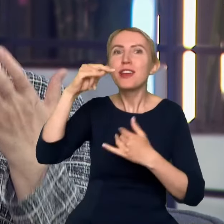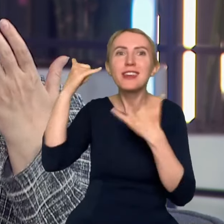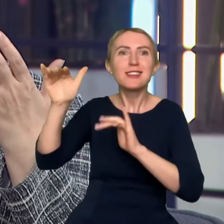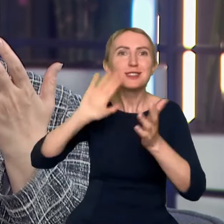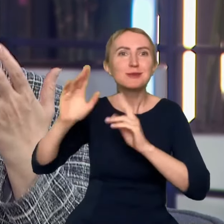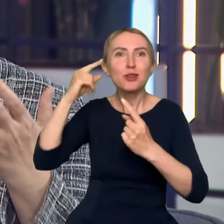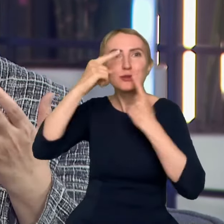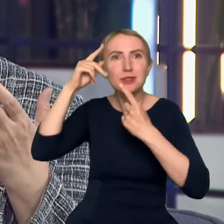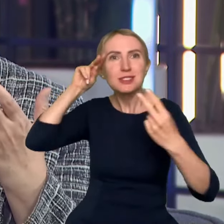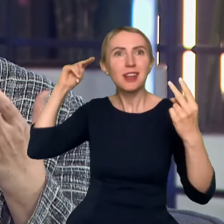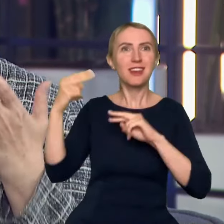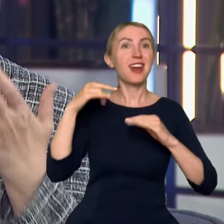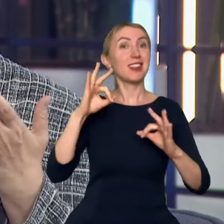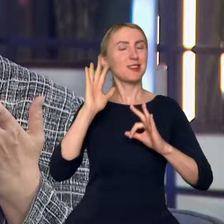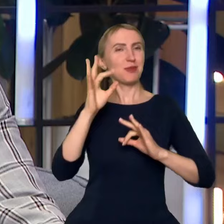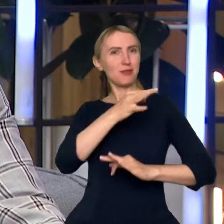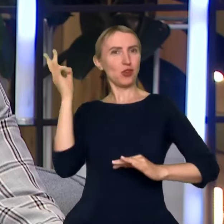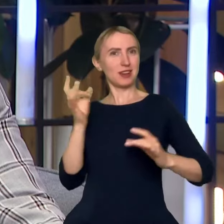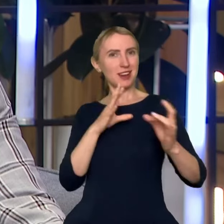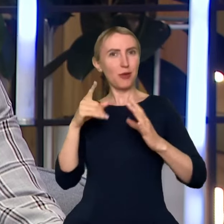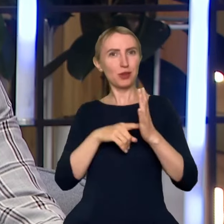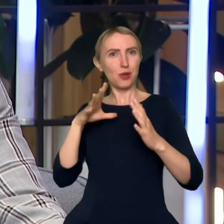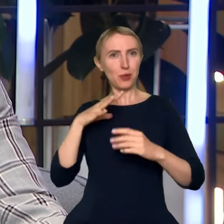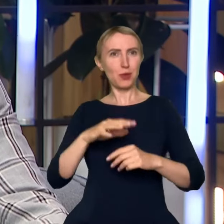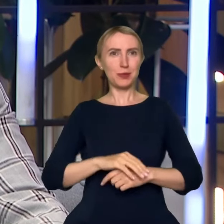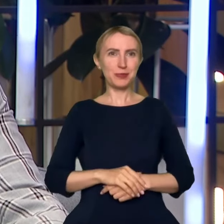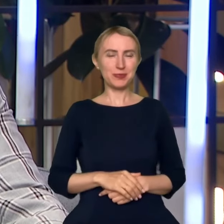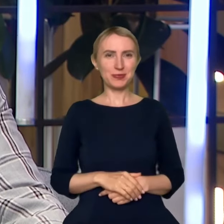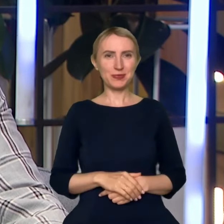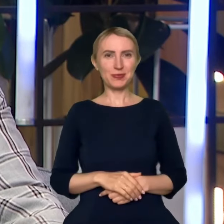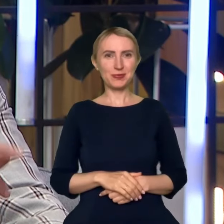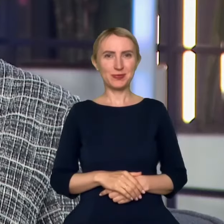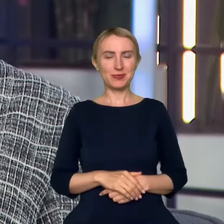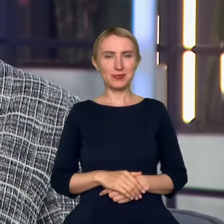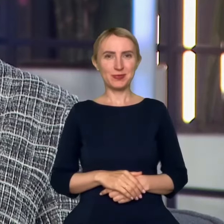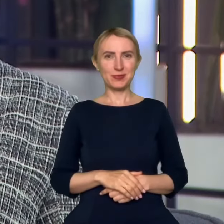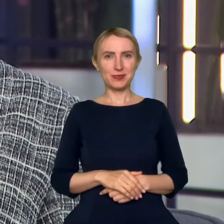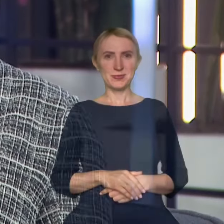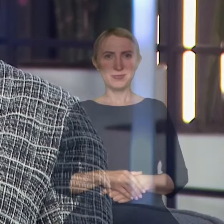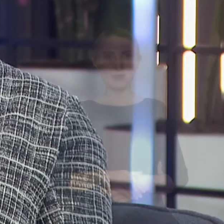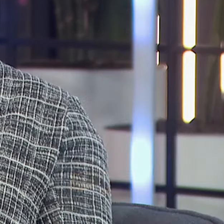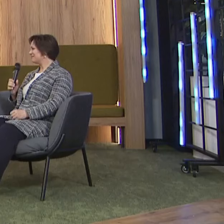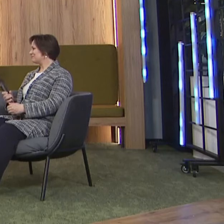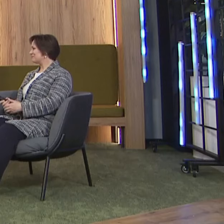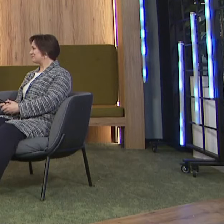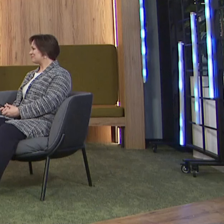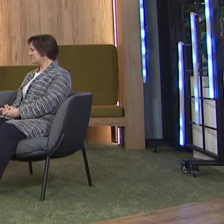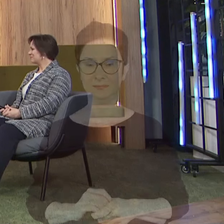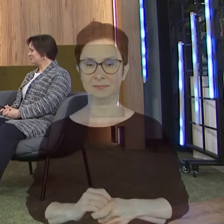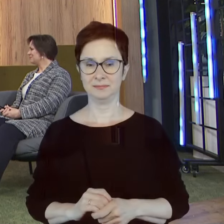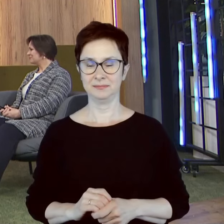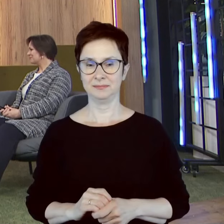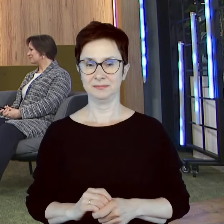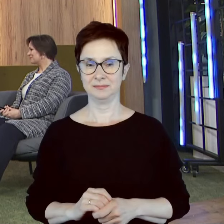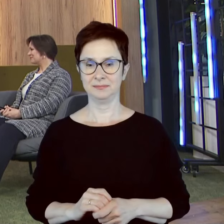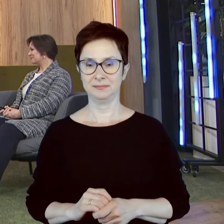myślenia, ja teraz będę lepszym goraczem. I to się stało. Może zmusić do wyjścia ze strefy komfortu, o tym też dzisiaj rozmawialiśmy. I rozmawialiśmy w